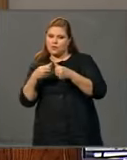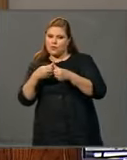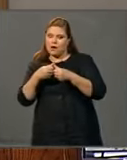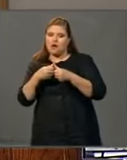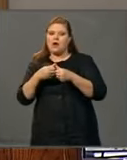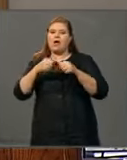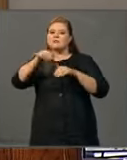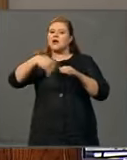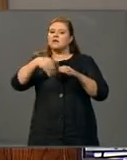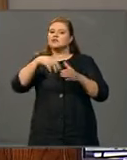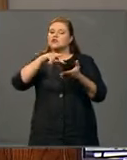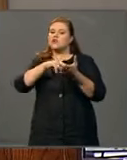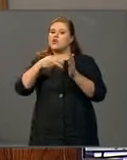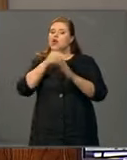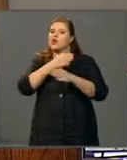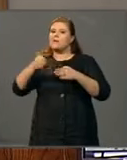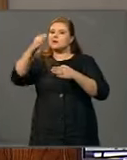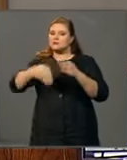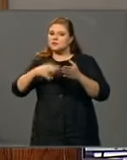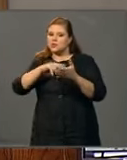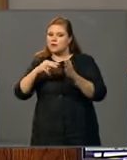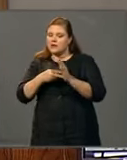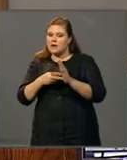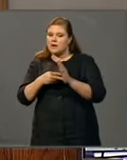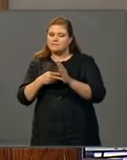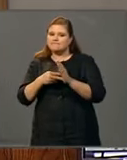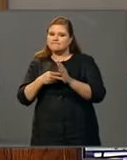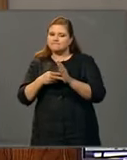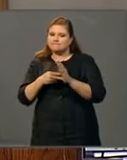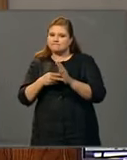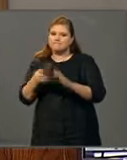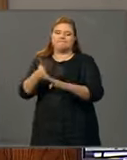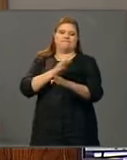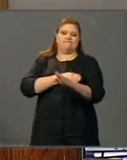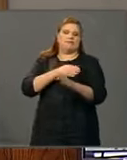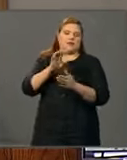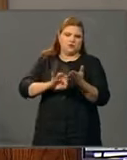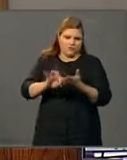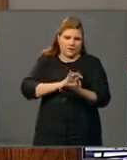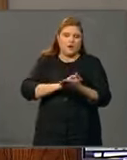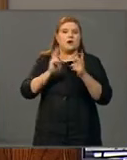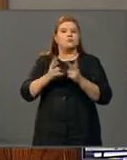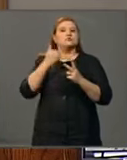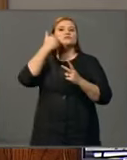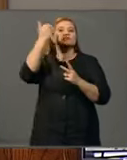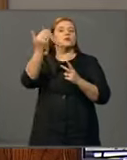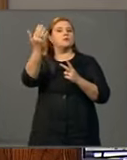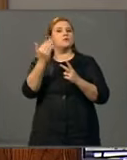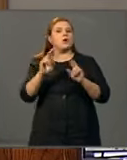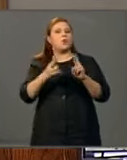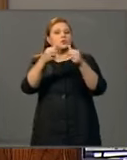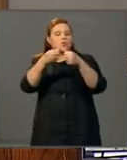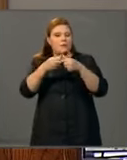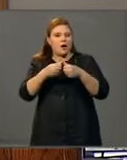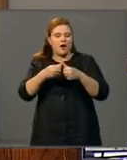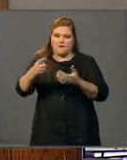lopettamissuunnitelma ei sovellu kaivoksen sulkemiseen suunniteltua aikaisemmin. Myös tulevat lupa-asiat ovat vaativia ja asian